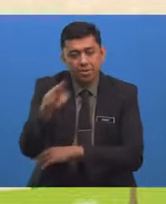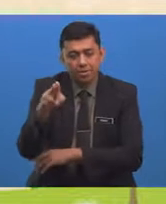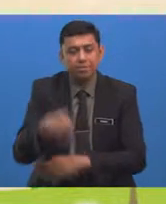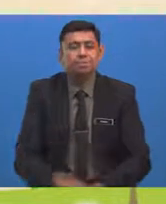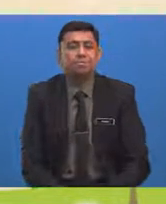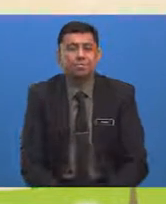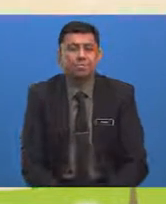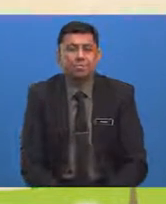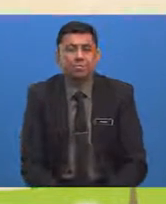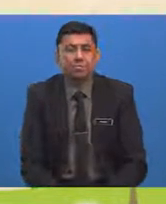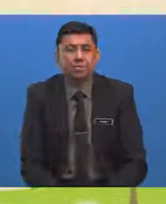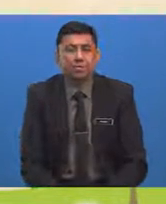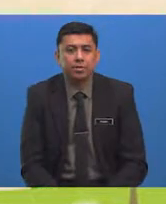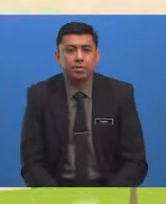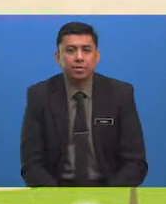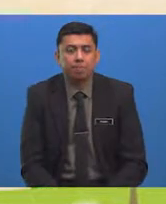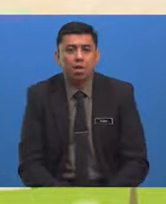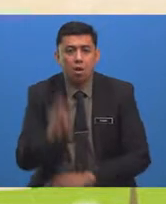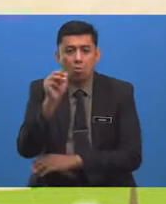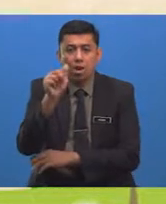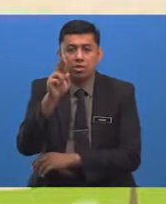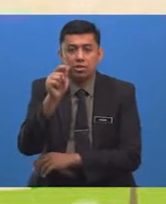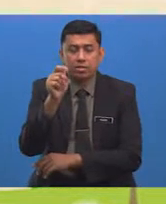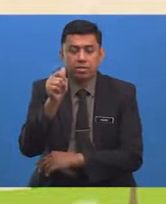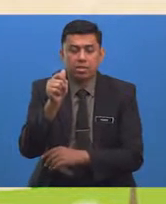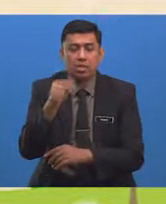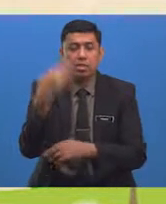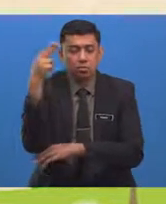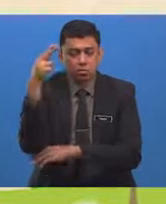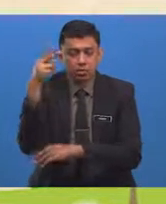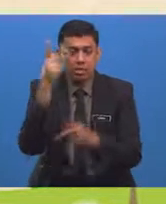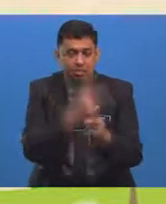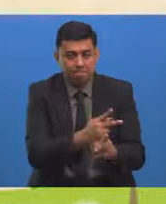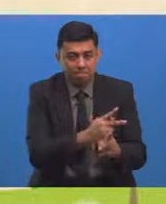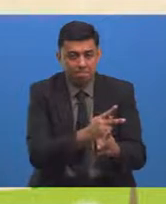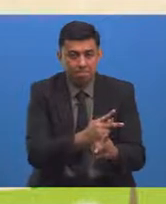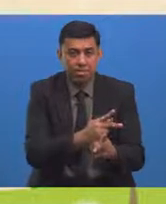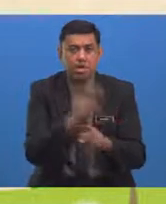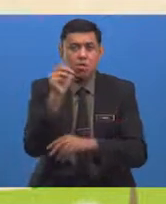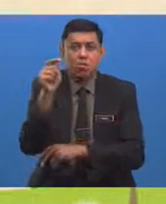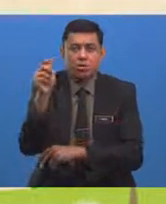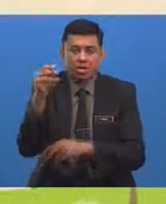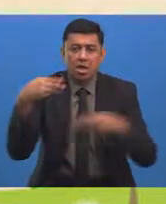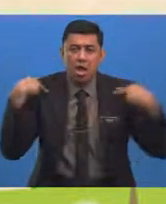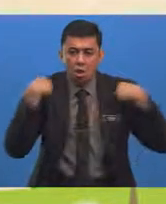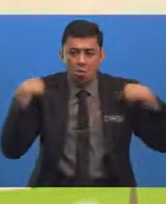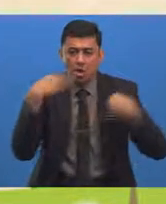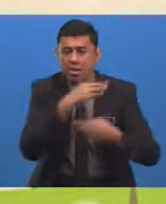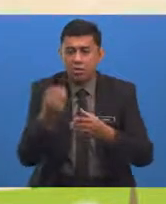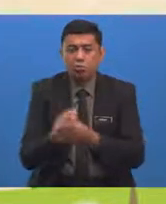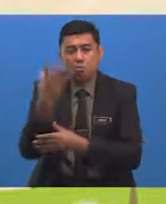Mewartakan Hutan Simpan Mewartakan Spesies Haiwan Dan Tumbuhan Terancam